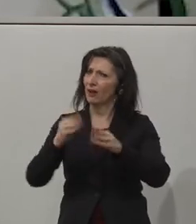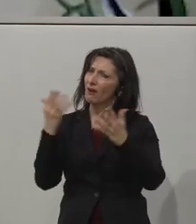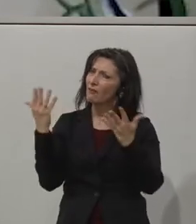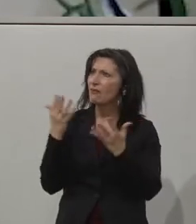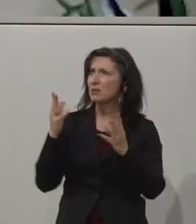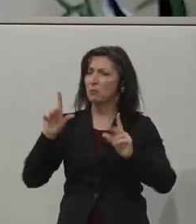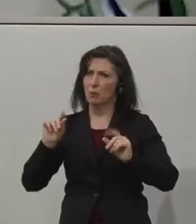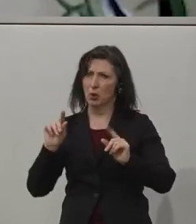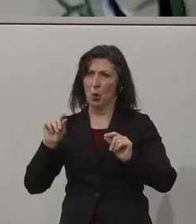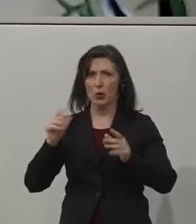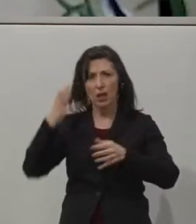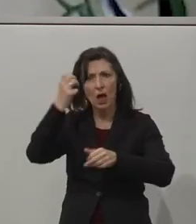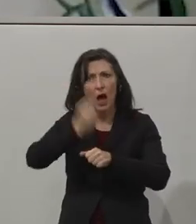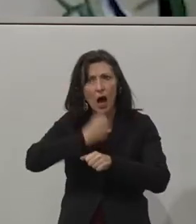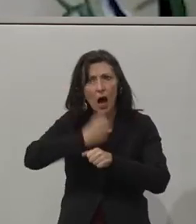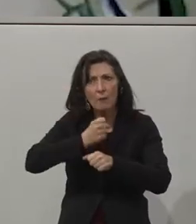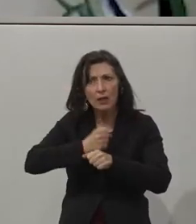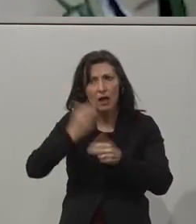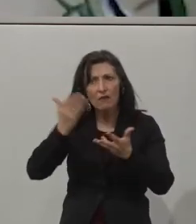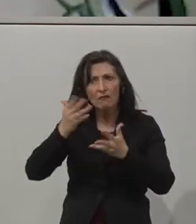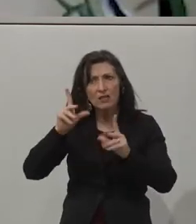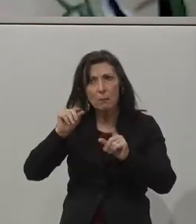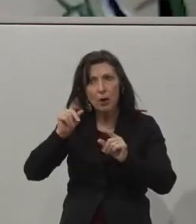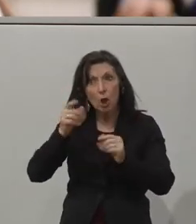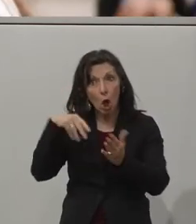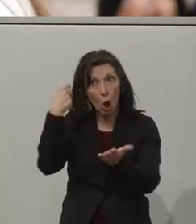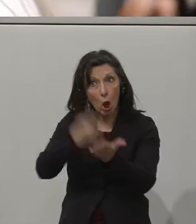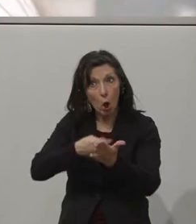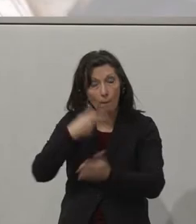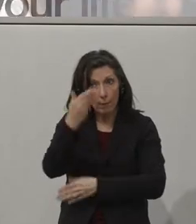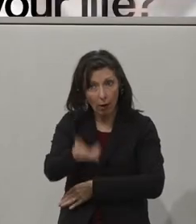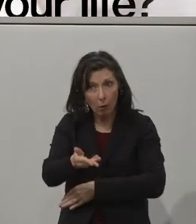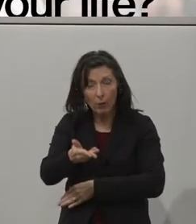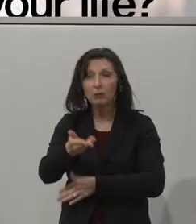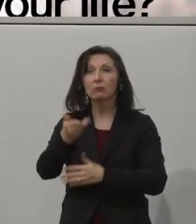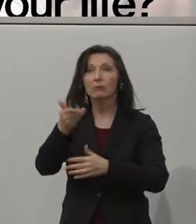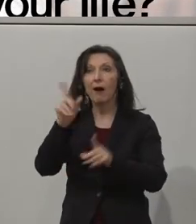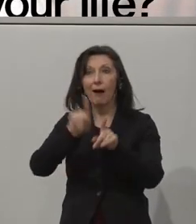valued. I think that's what's really unique about what we do. How did this solution change your life?